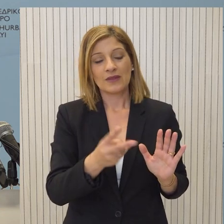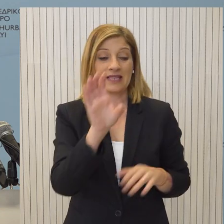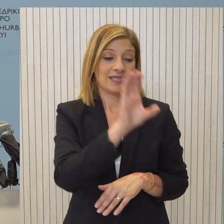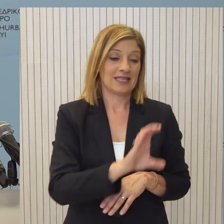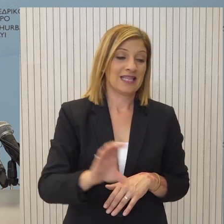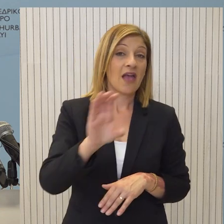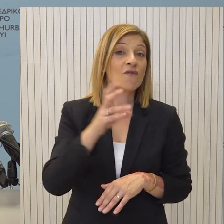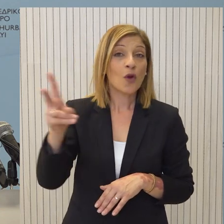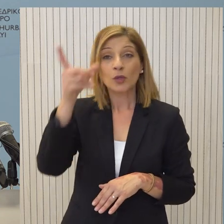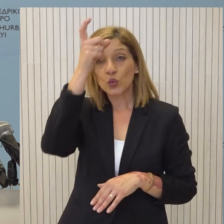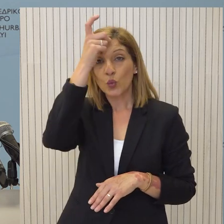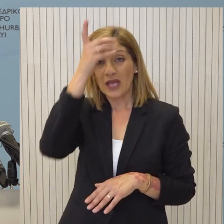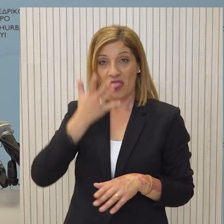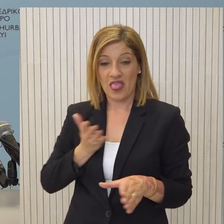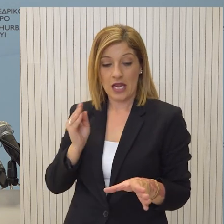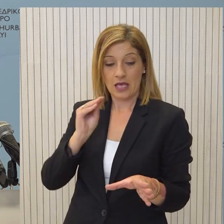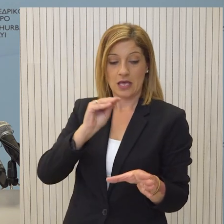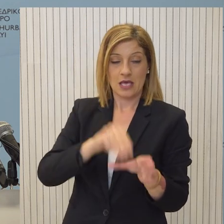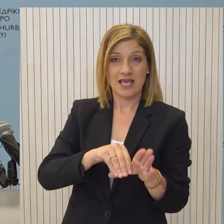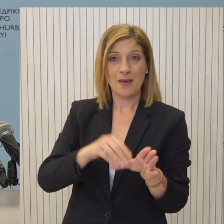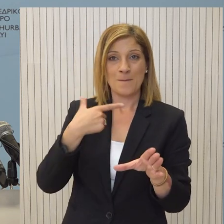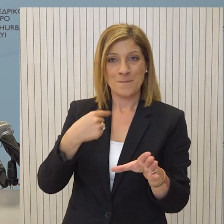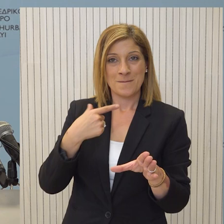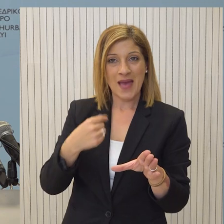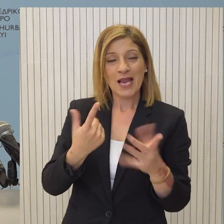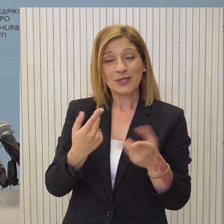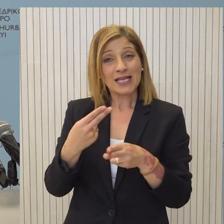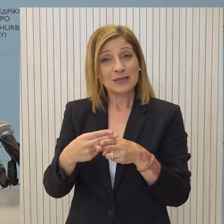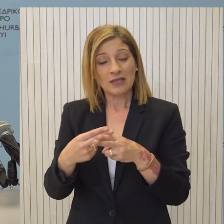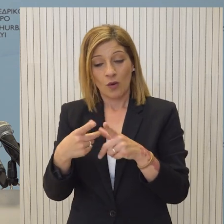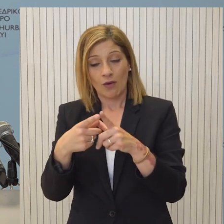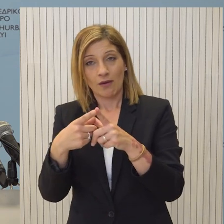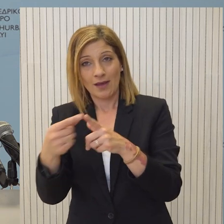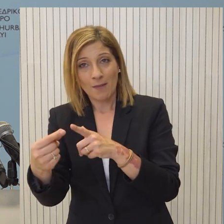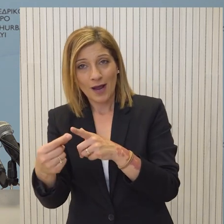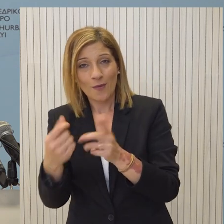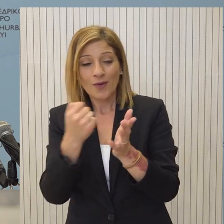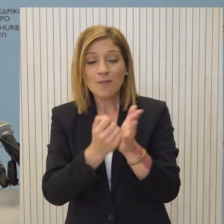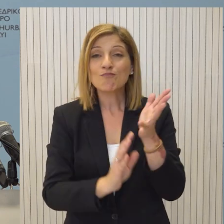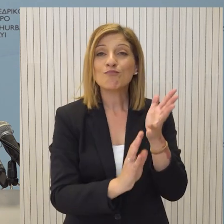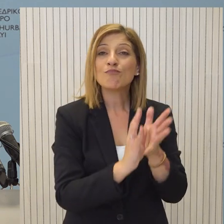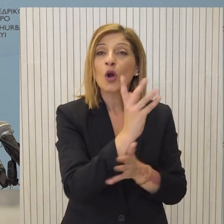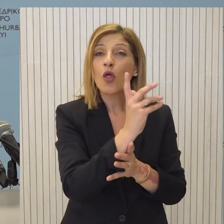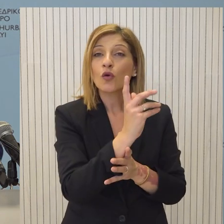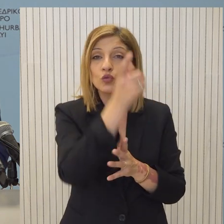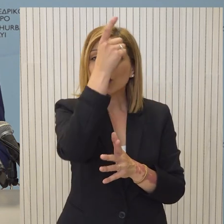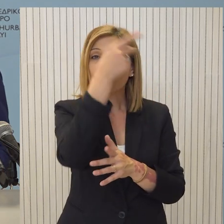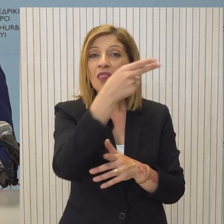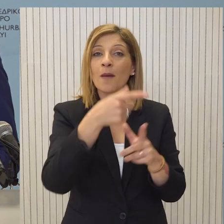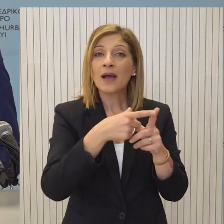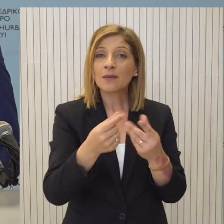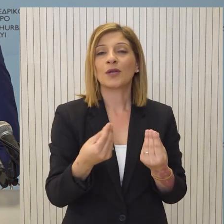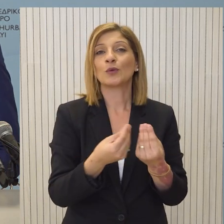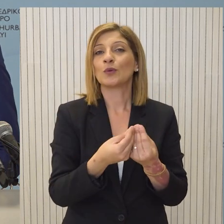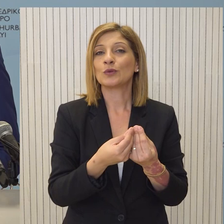Ευρωπαϊκή Πορέα της Τουρκίας με την πρόοδοση του Κυπριακού. Αυτό το έχουμε πει τόσο και εμείς αλλά και οι θεσμοί της Ευρωπαϊκής Άνωσης. Αντιλαμβάνεστε ότι όπως έχω